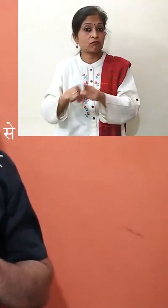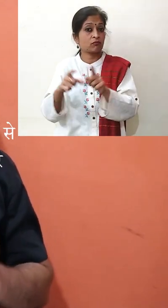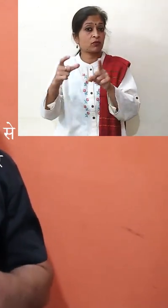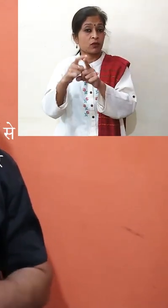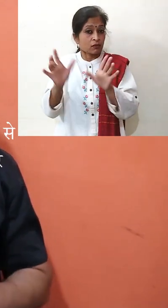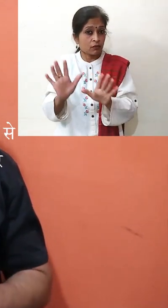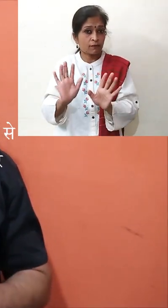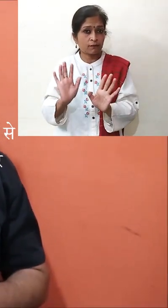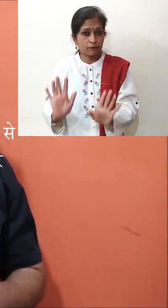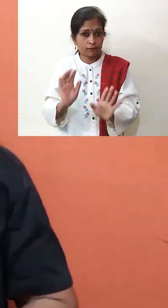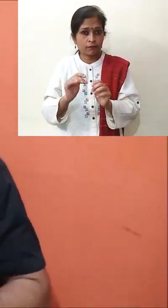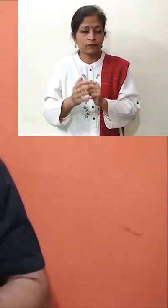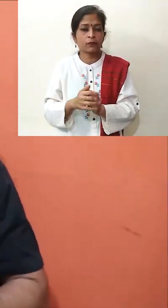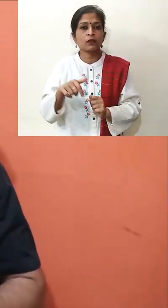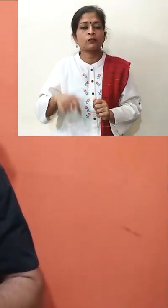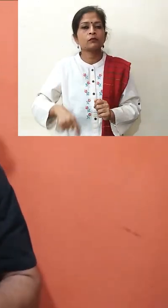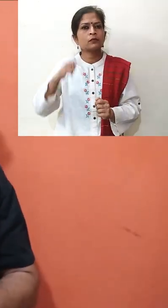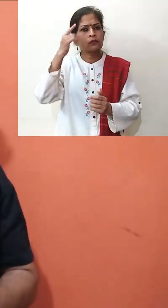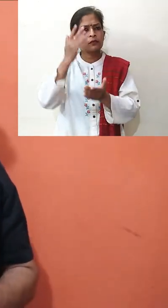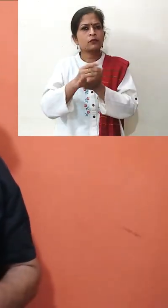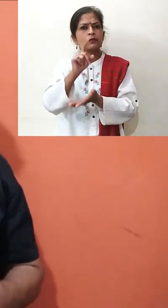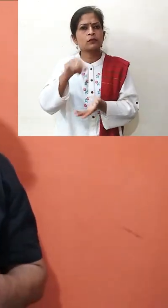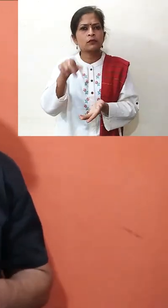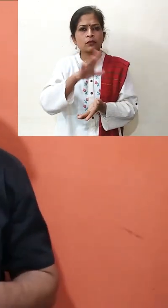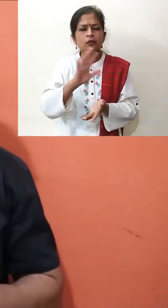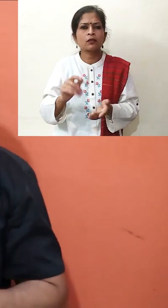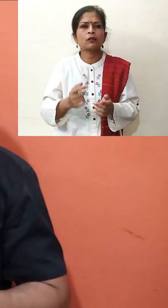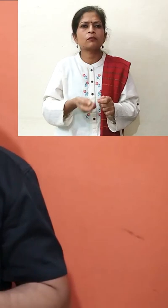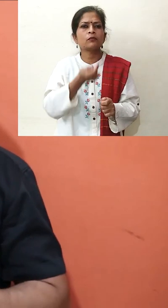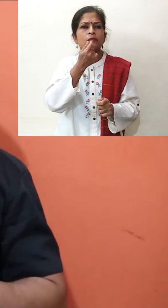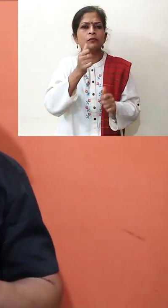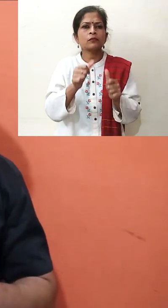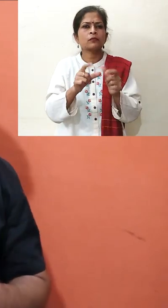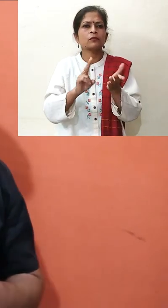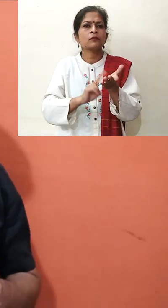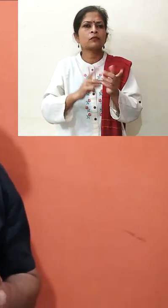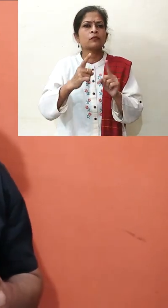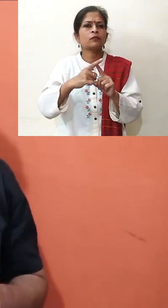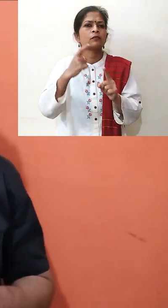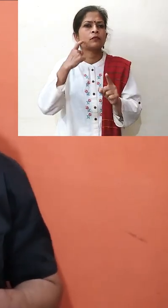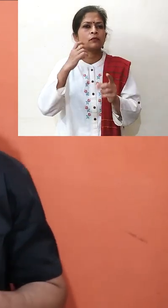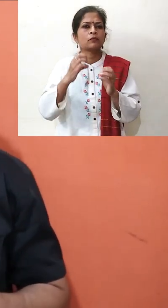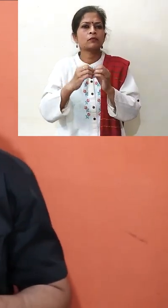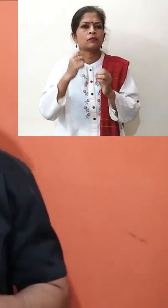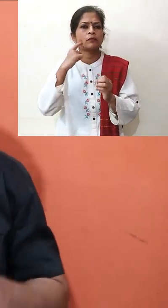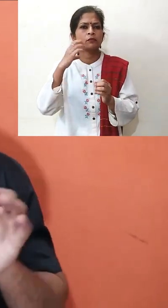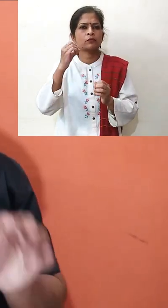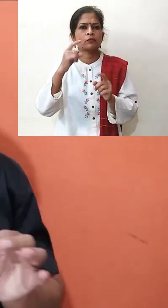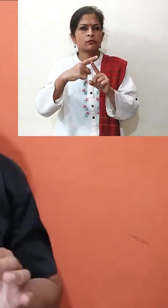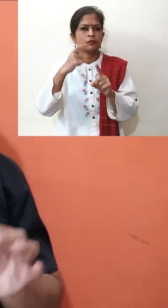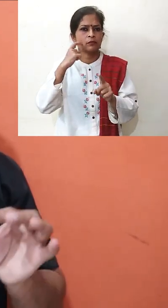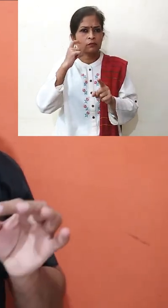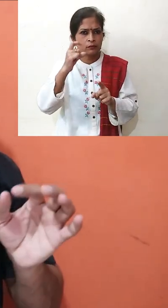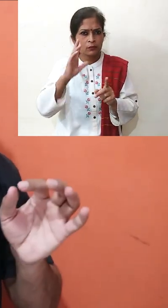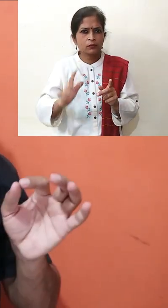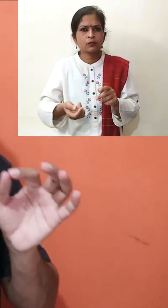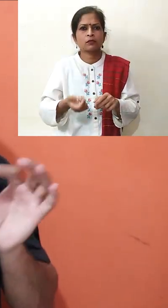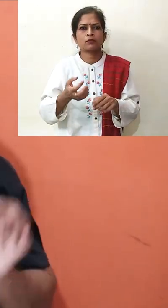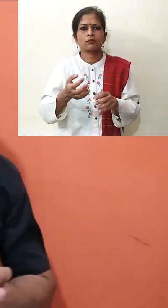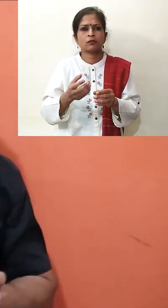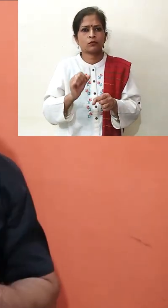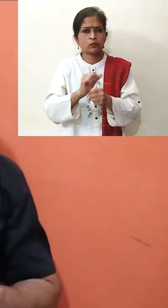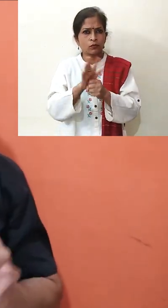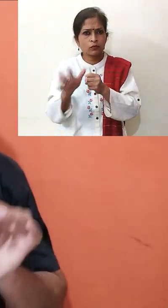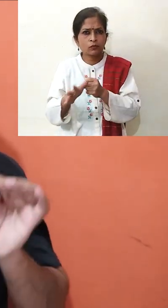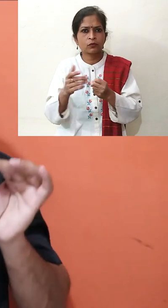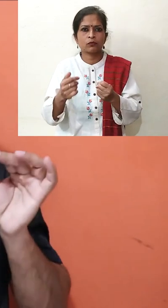ये ज़्यादा घातक है भ्रम है कि एंटीबायोटिक्स से कोविड नाइंटीन का इलाज किया जा सकता है याद रखिए कि